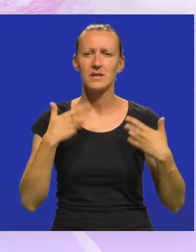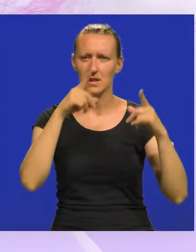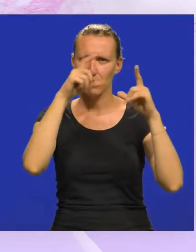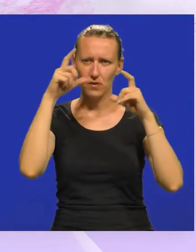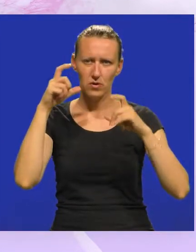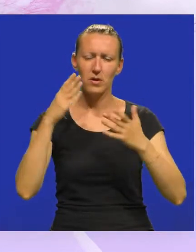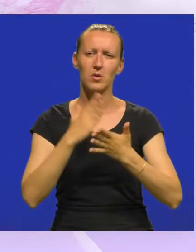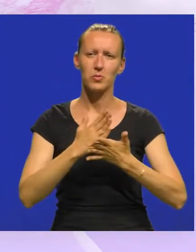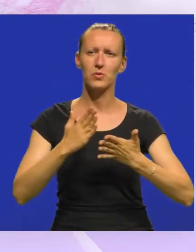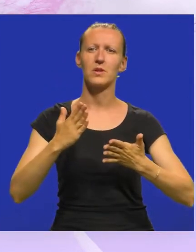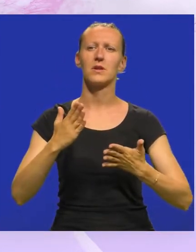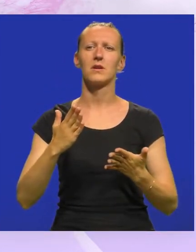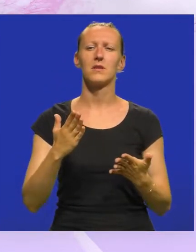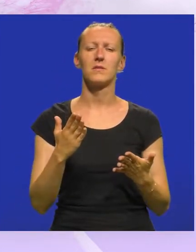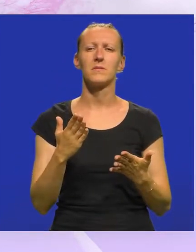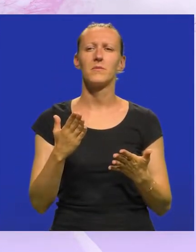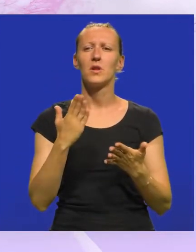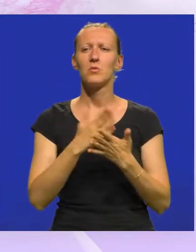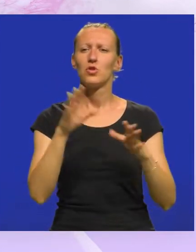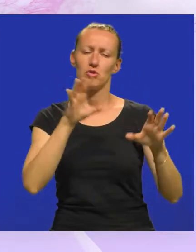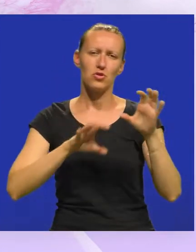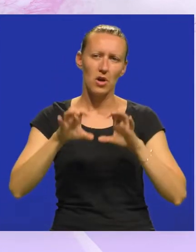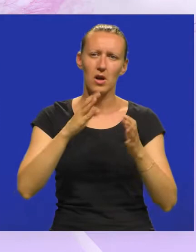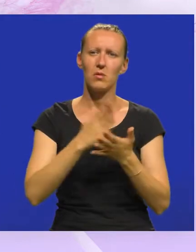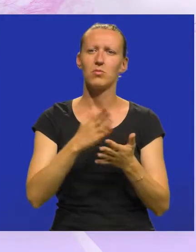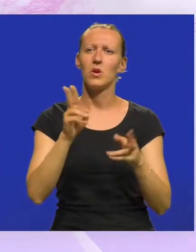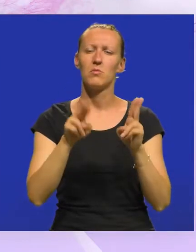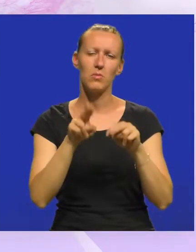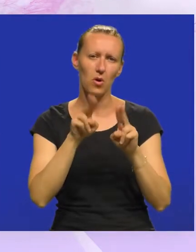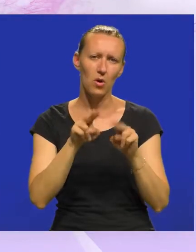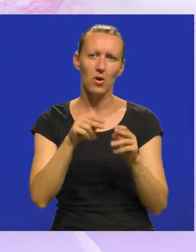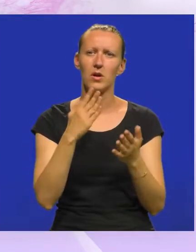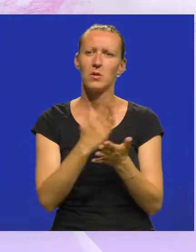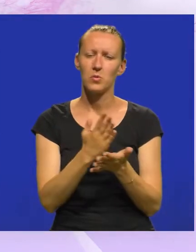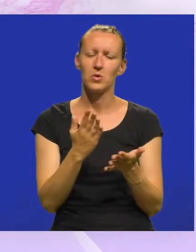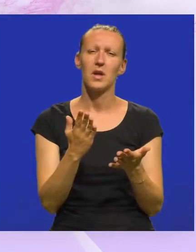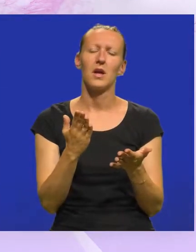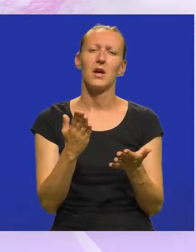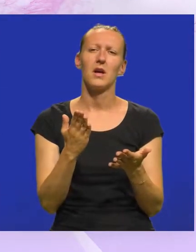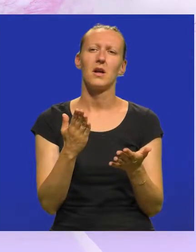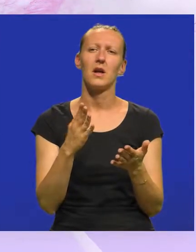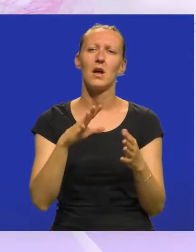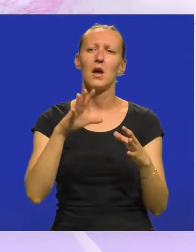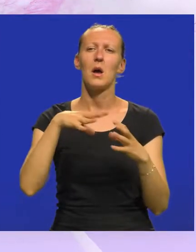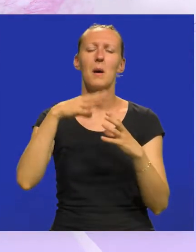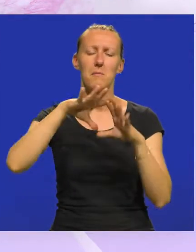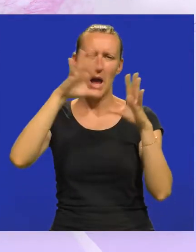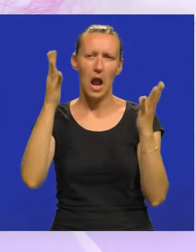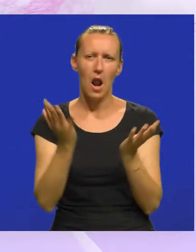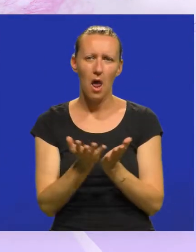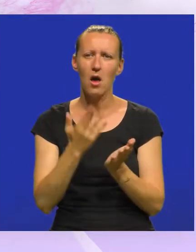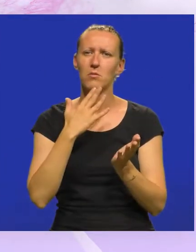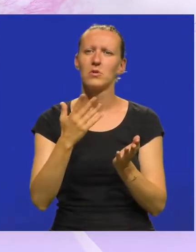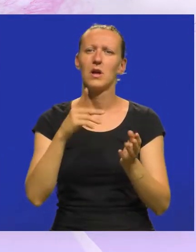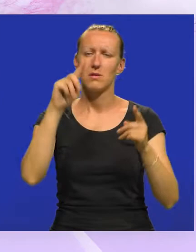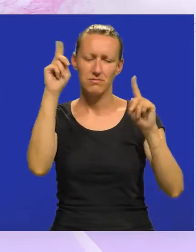fotografije, da bude šareno, da budu boje, da budu baloni, da budu